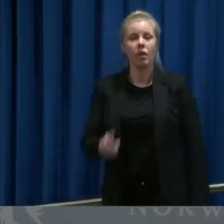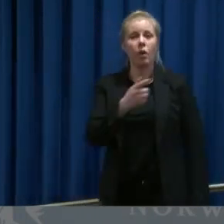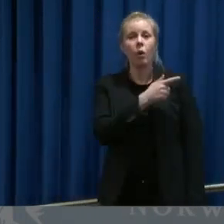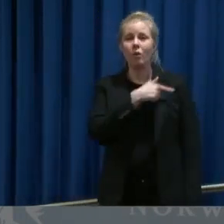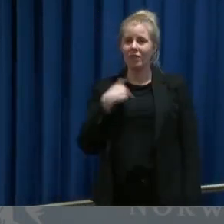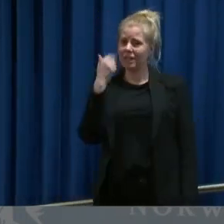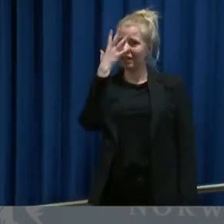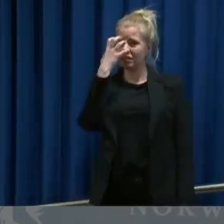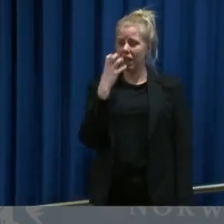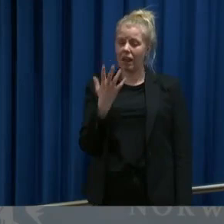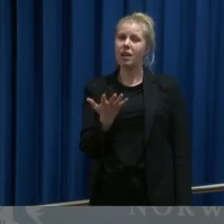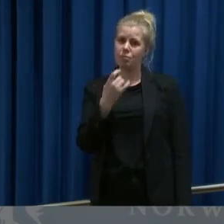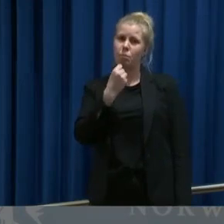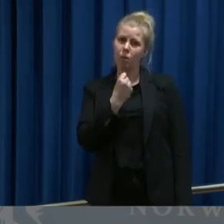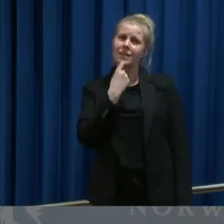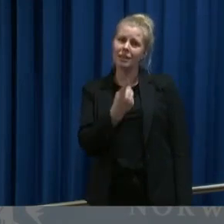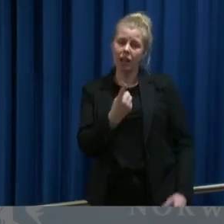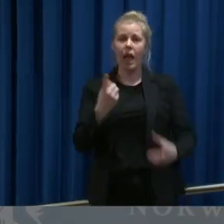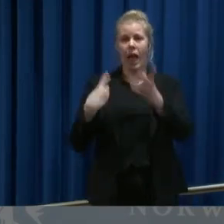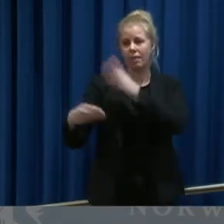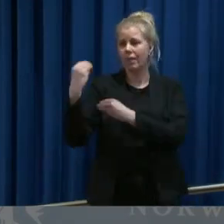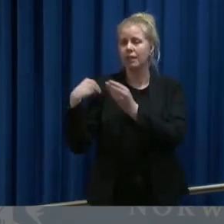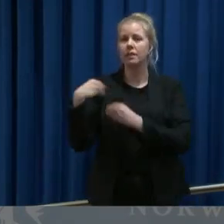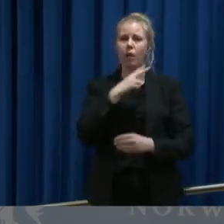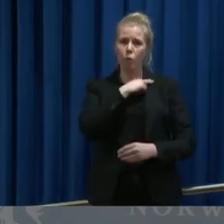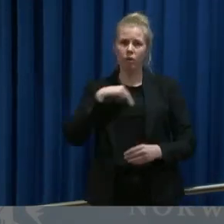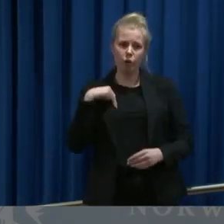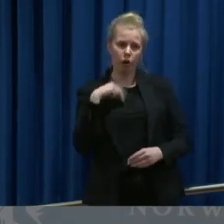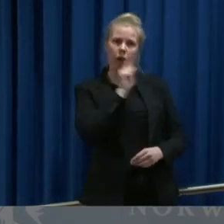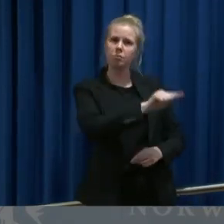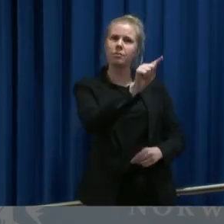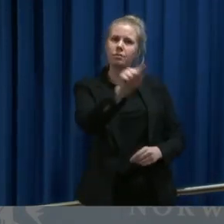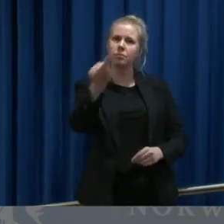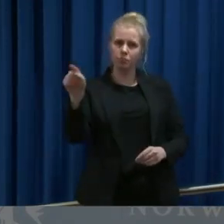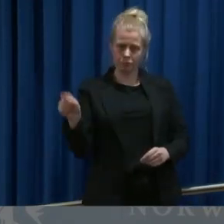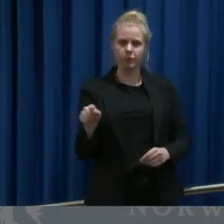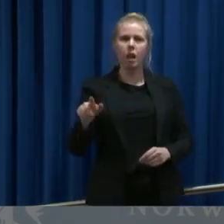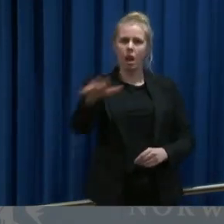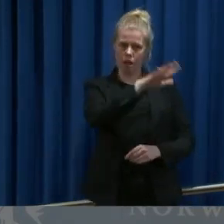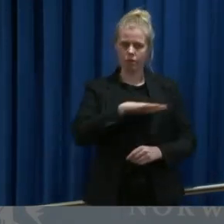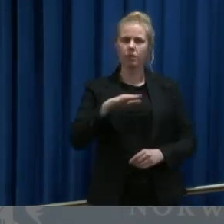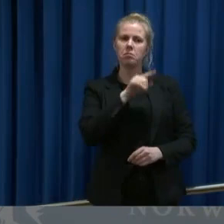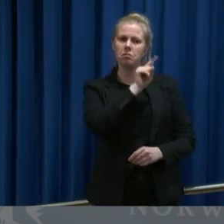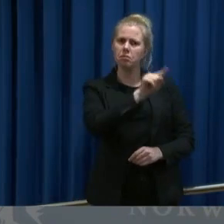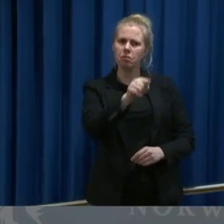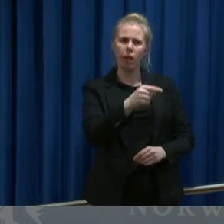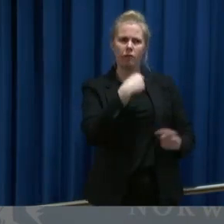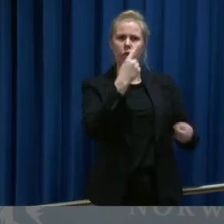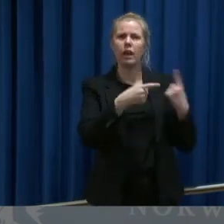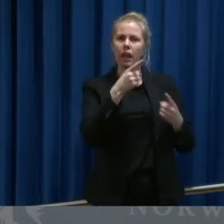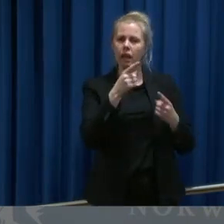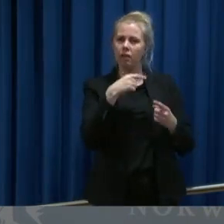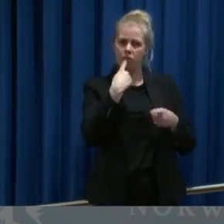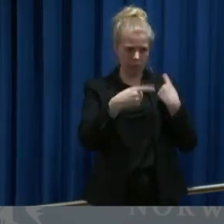dessverre henvendelser fra ordfører rundt omkring i landet som forteller at det fortsatt er veldig